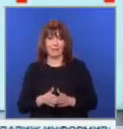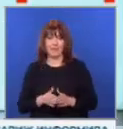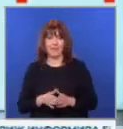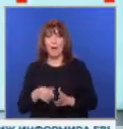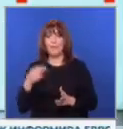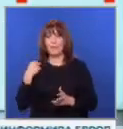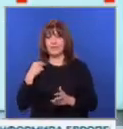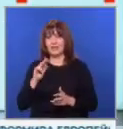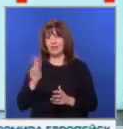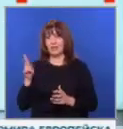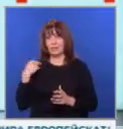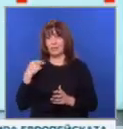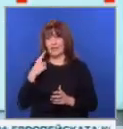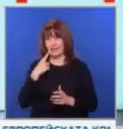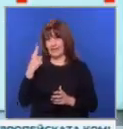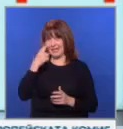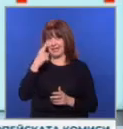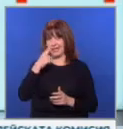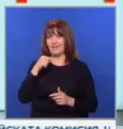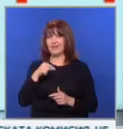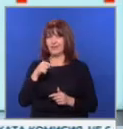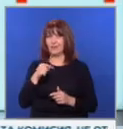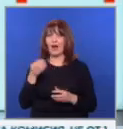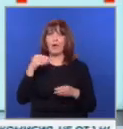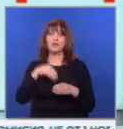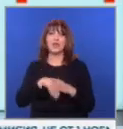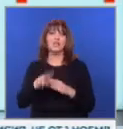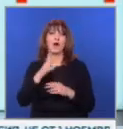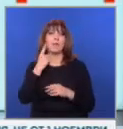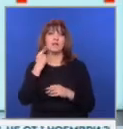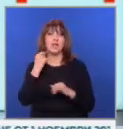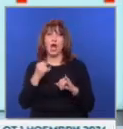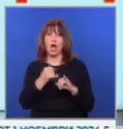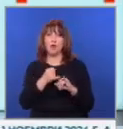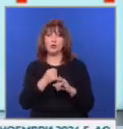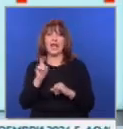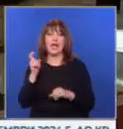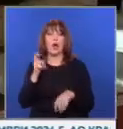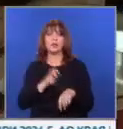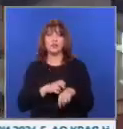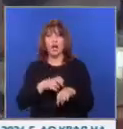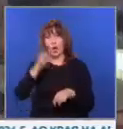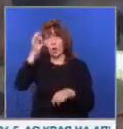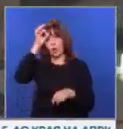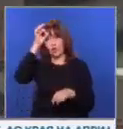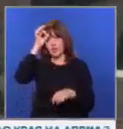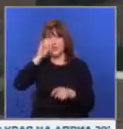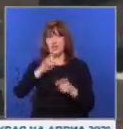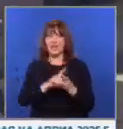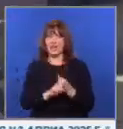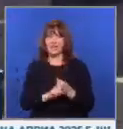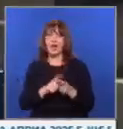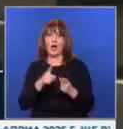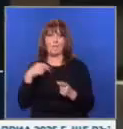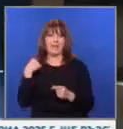Президент и вице-президент за един ден. В тази роля влязоха двама младежи от Руса и Гоце Делчев. Ученичката Делина Кънева зае